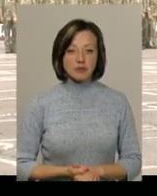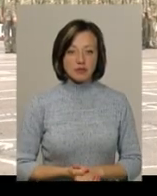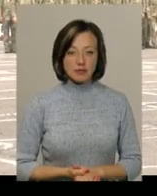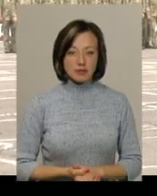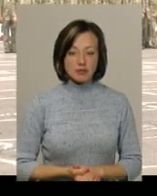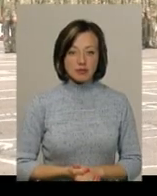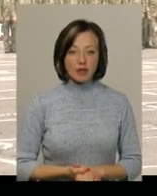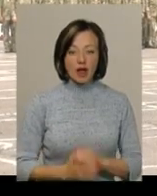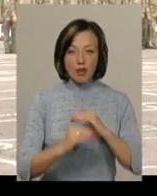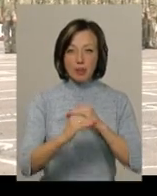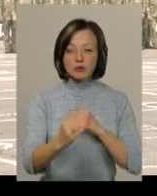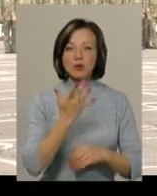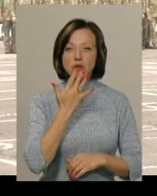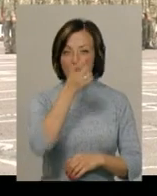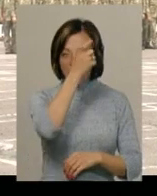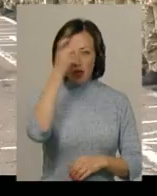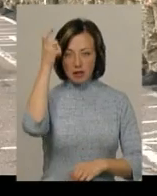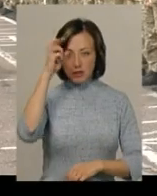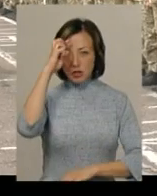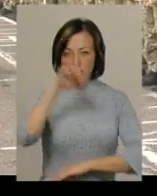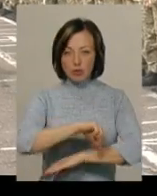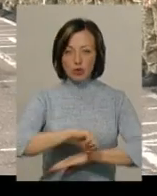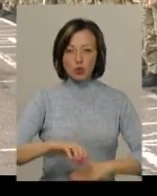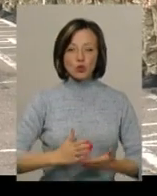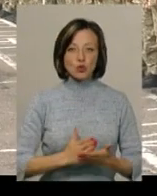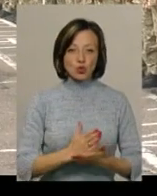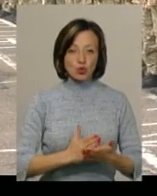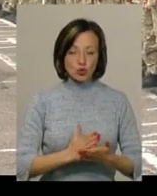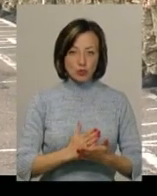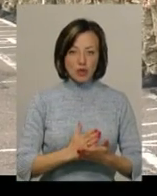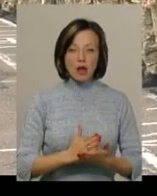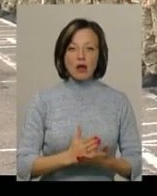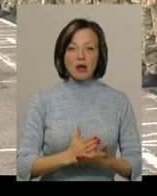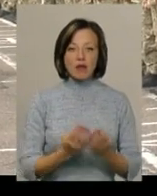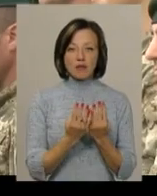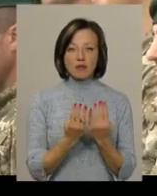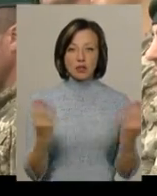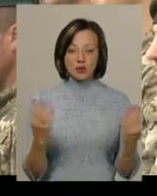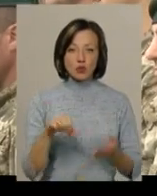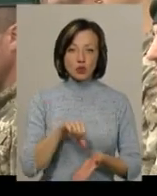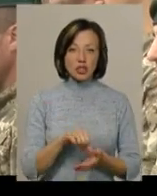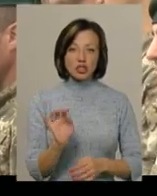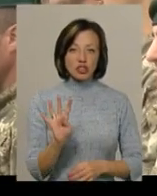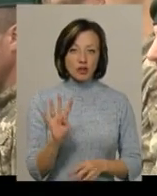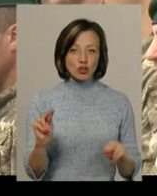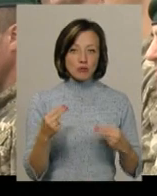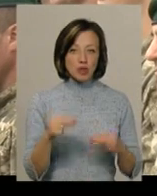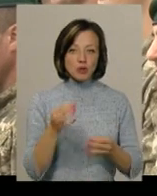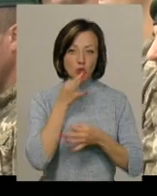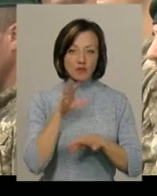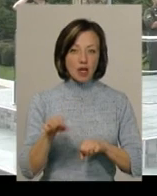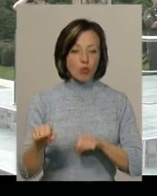На плацу Національної академії Державної прикордонної служби імені Богдана Хмельницького вишукувалися учасники четвертого чемпіонату з